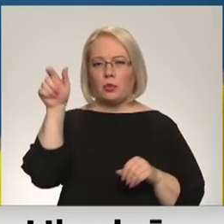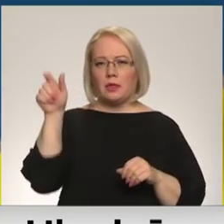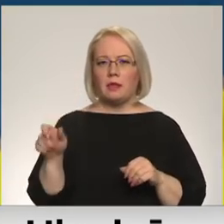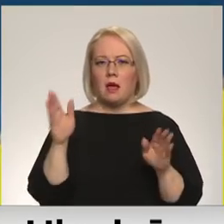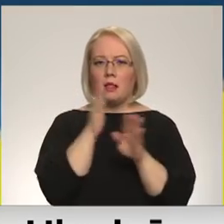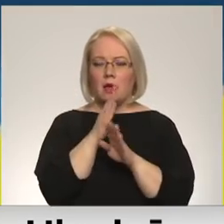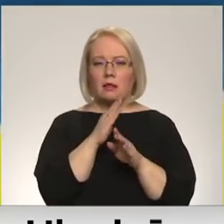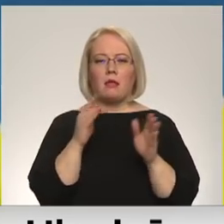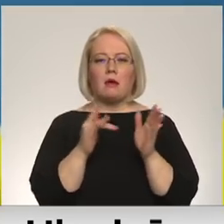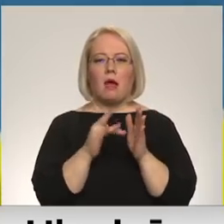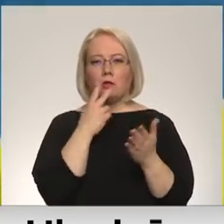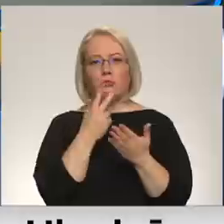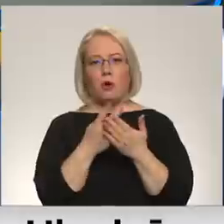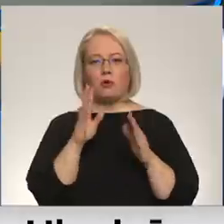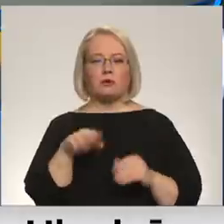prognozes par to?